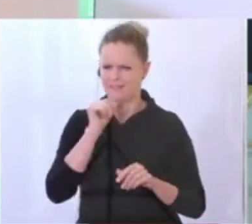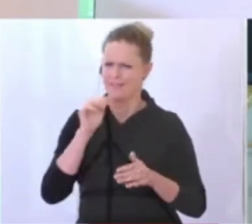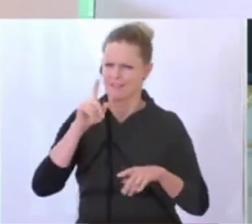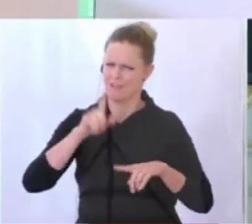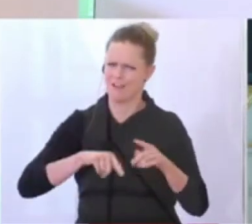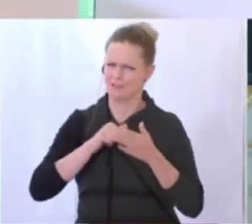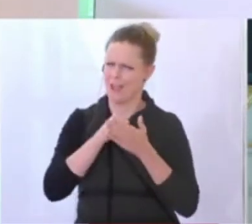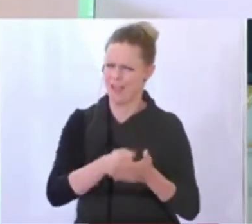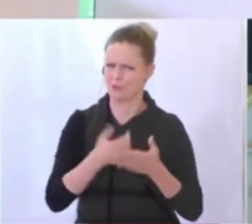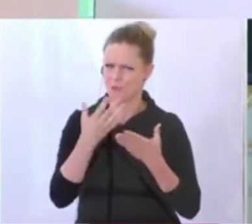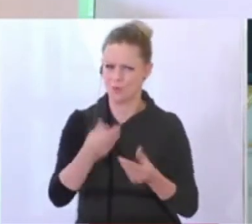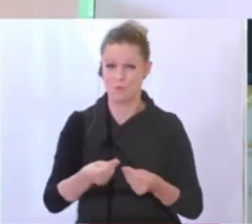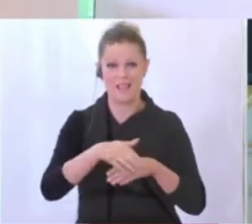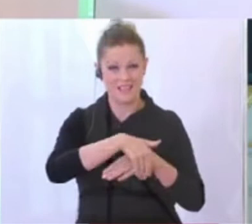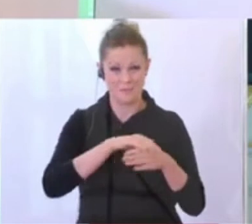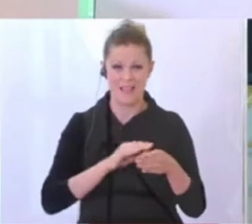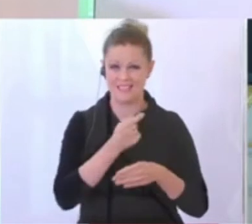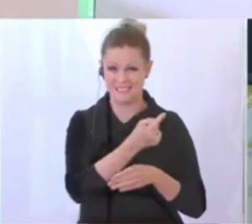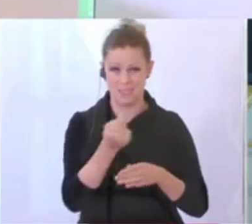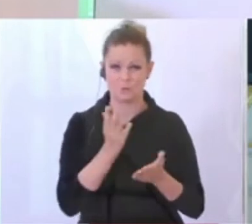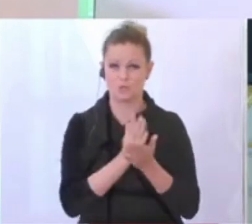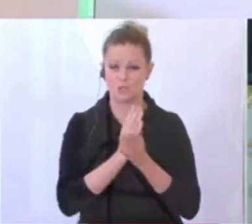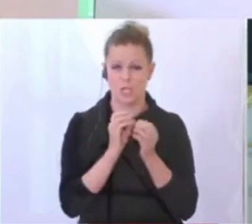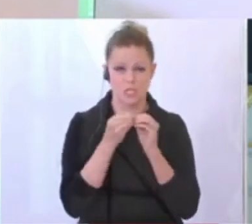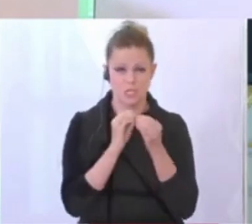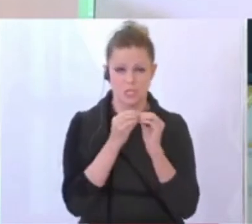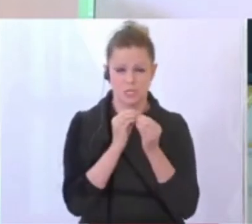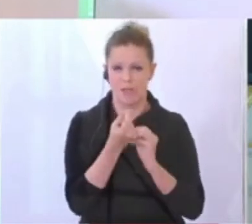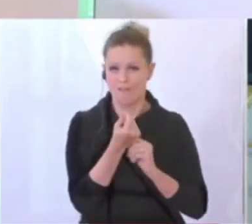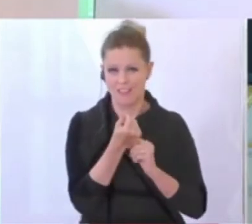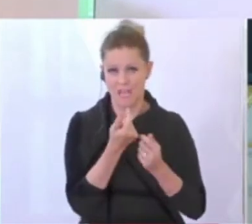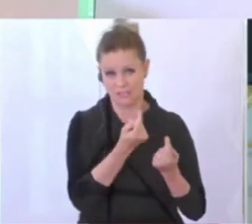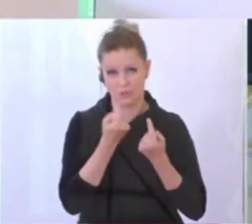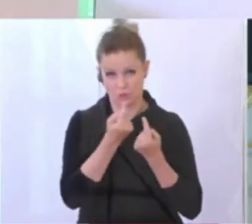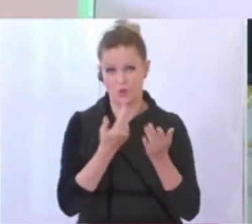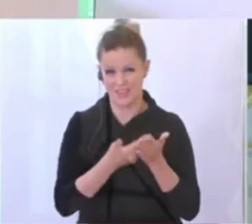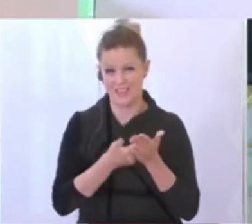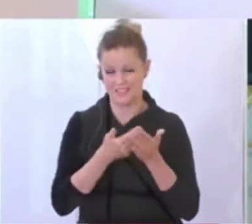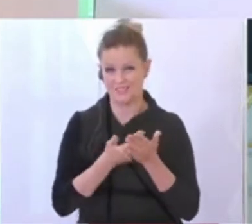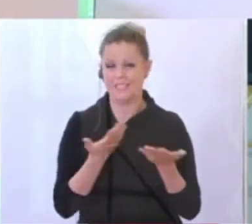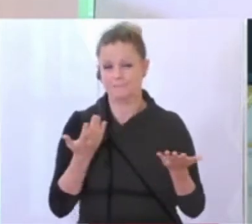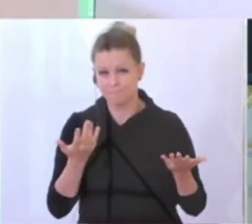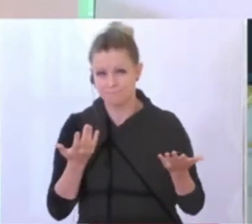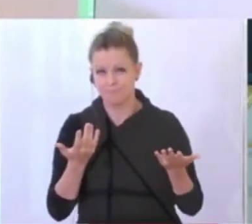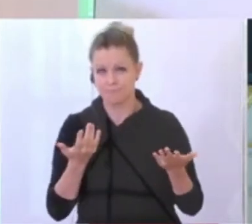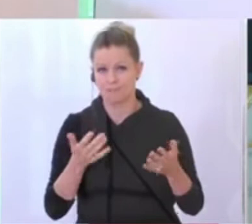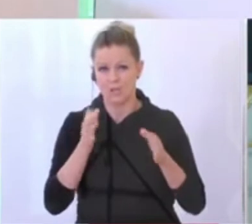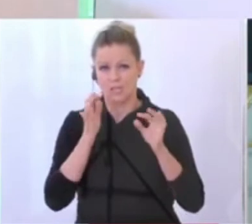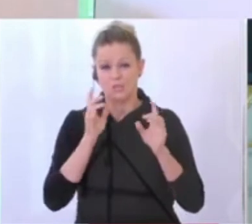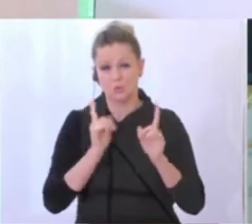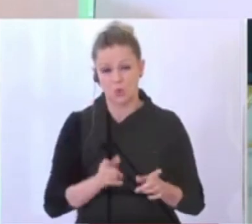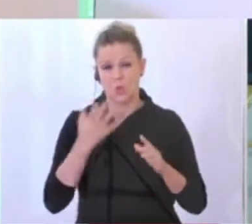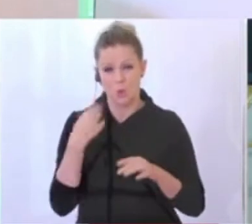Gemeinden, die jetzt schon sehr stark mit finanziellen Problemen zu kämpfen haben. Also von daher wäre es gut, darüber